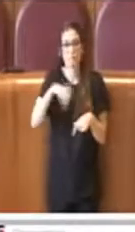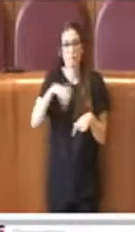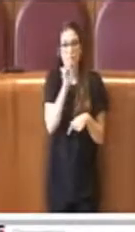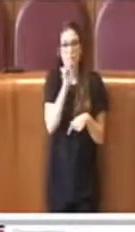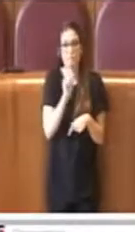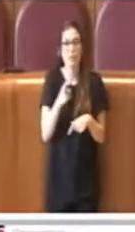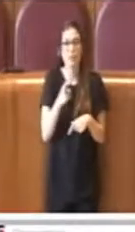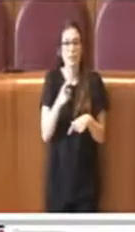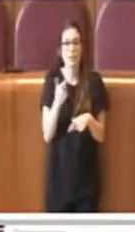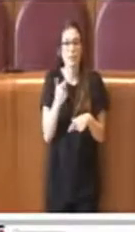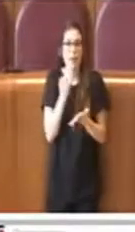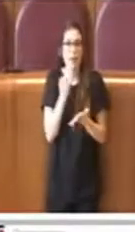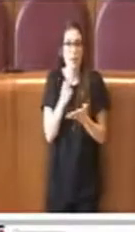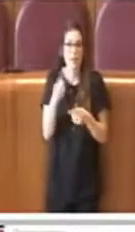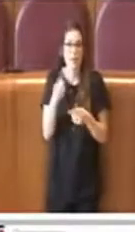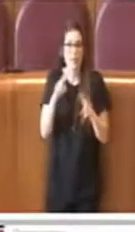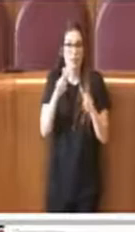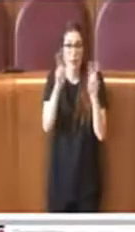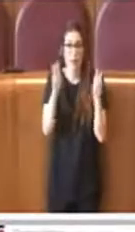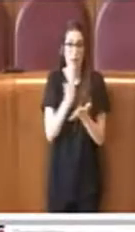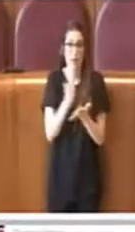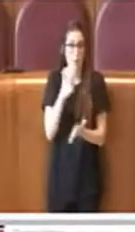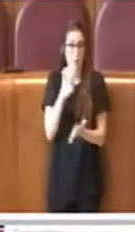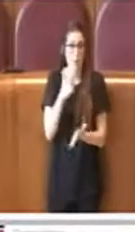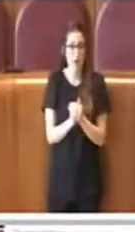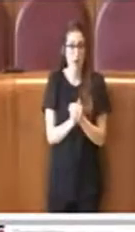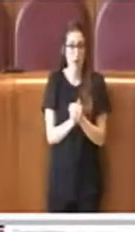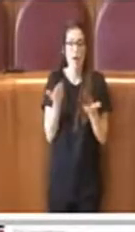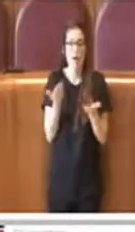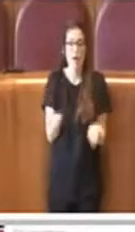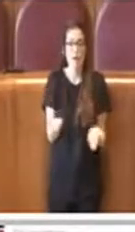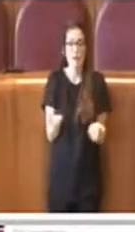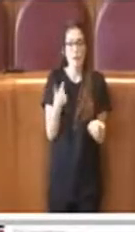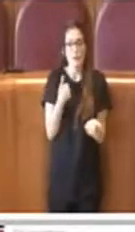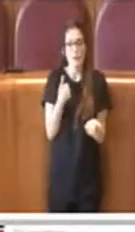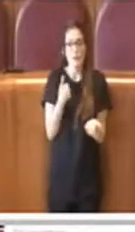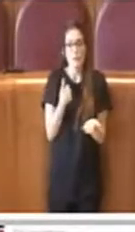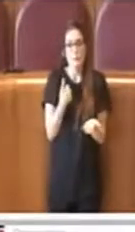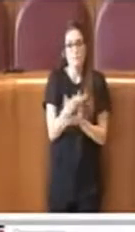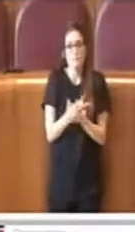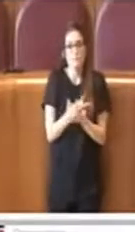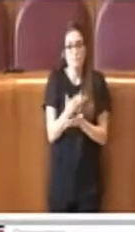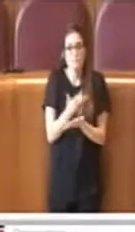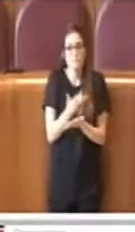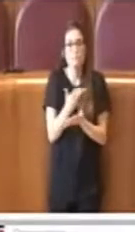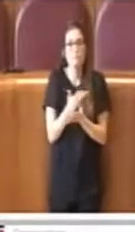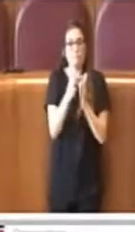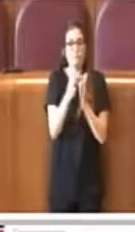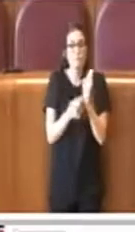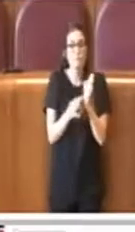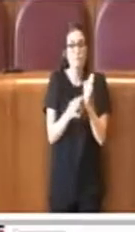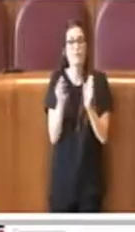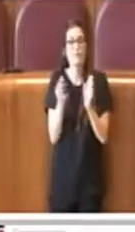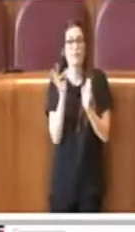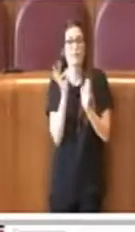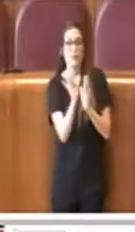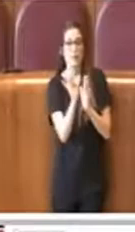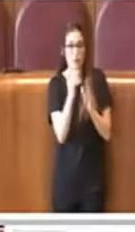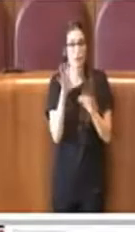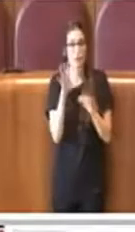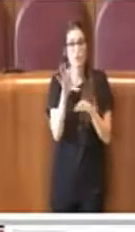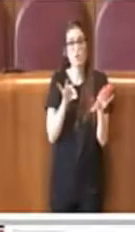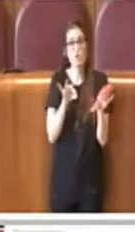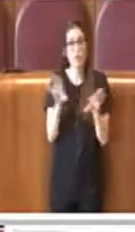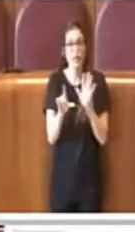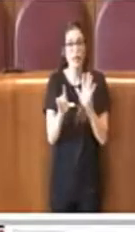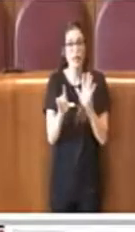della tematica. Procederò adesso con un escursio sui principi di riferimento alla base delle scelte normative e come